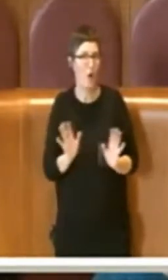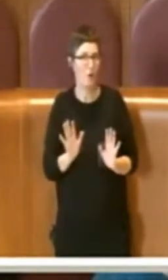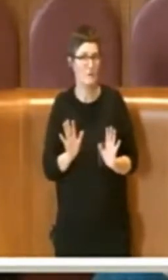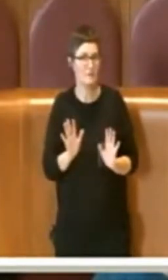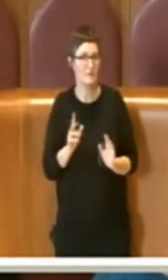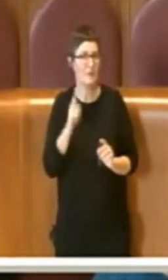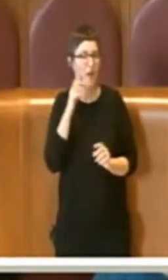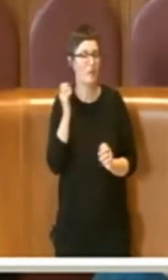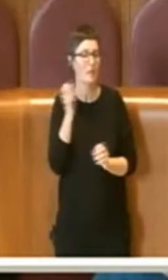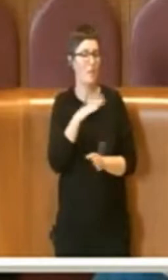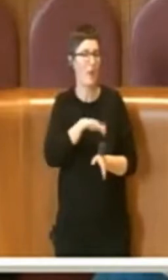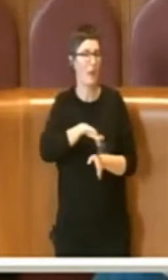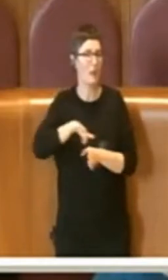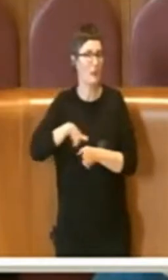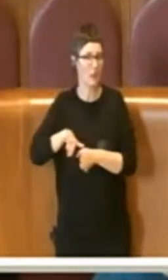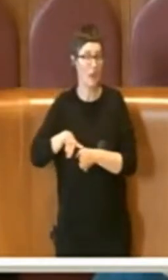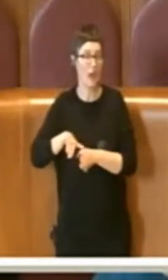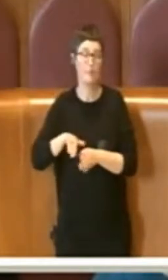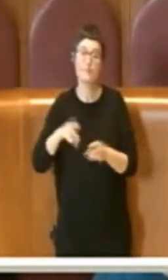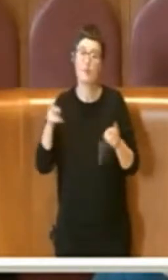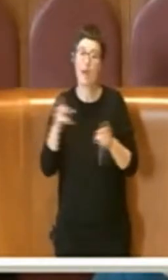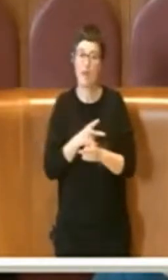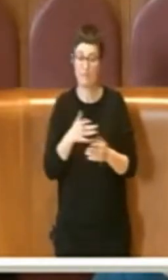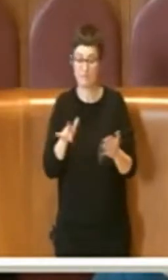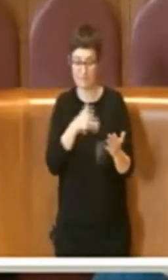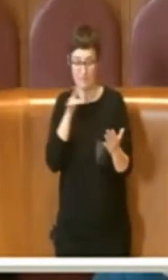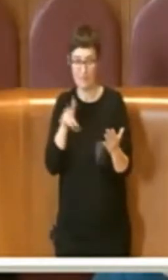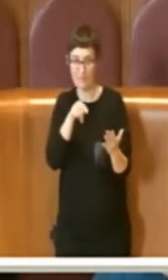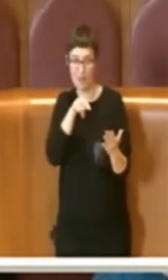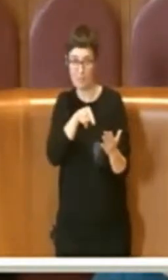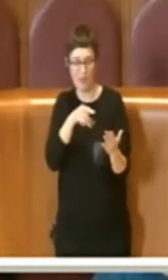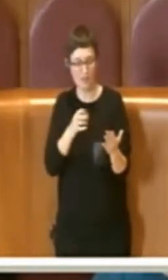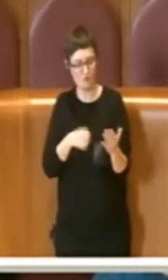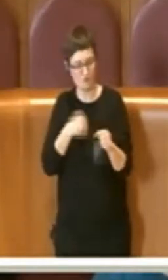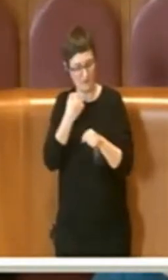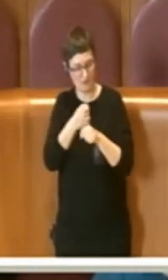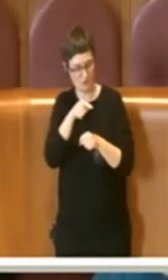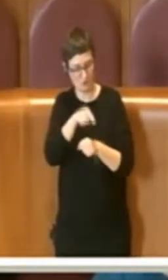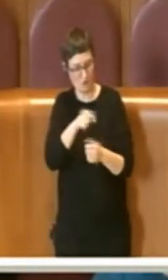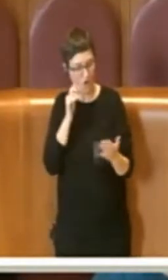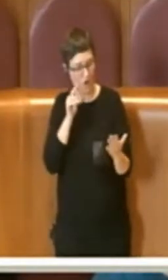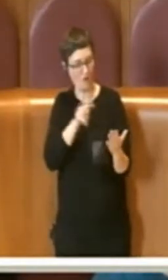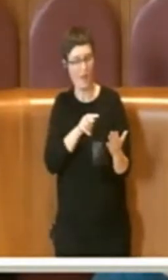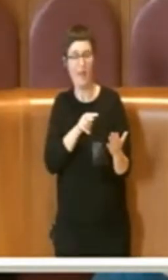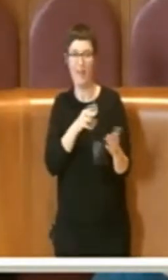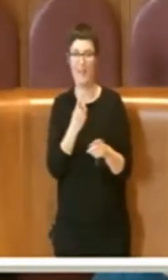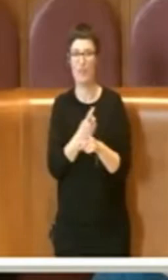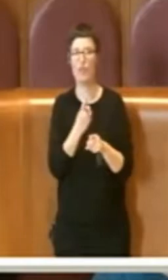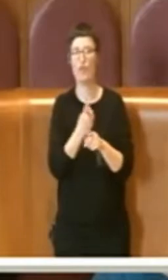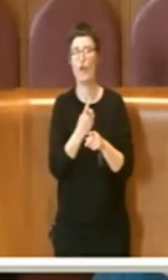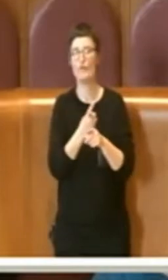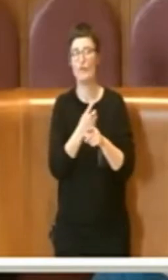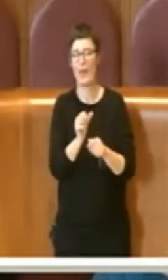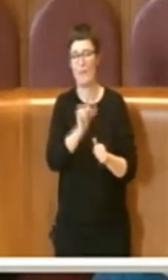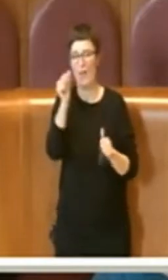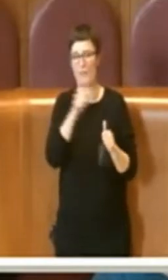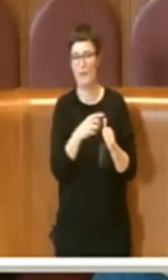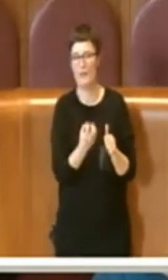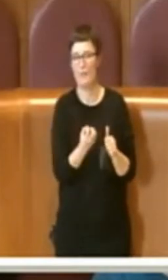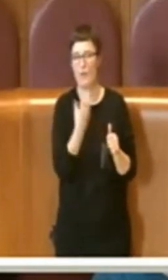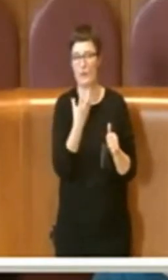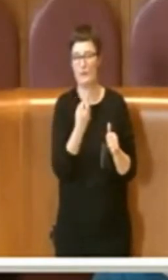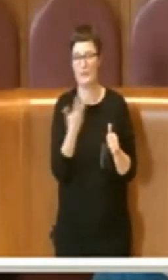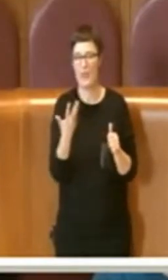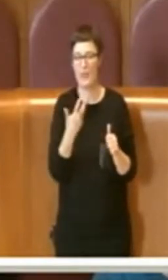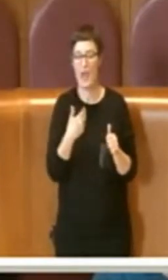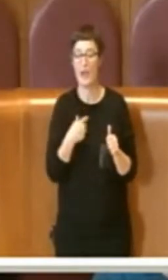pagina di storia che deve, prima di tutto, insegnare, deve insegnare che questi eventi non si devono più ripetere,